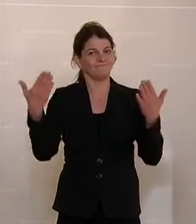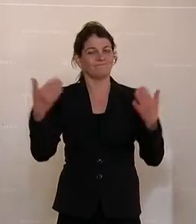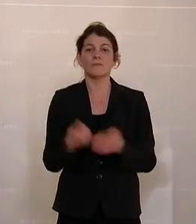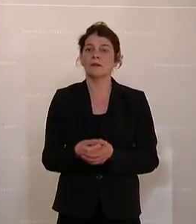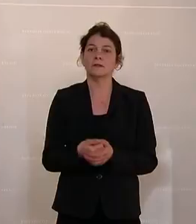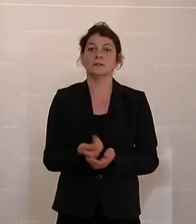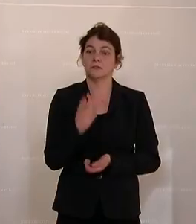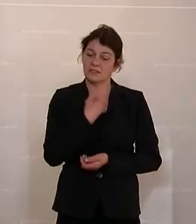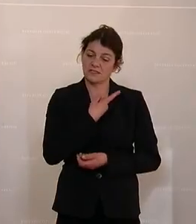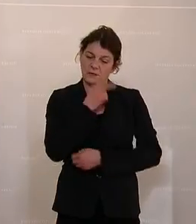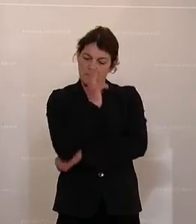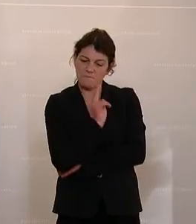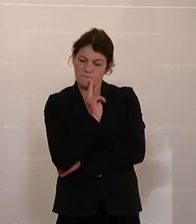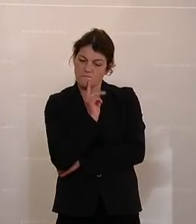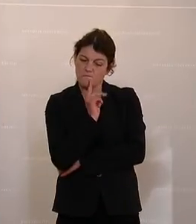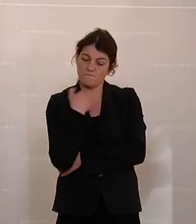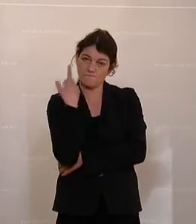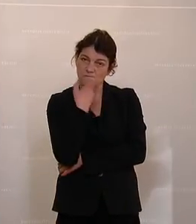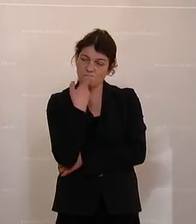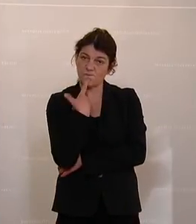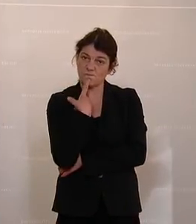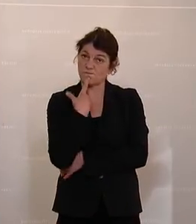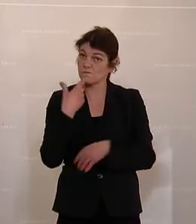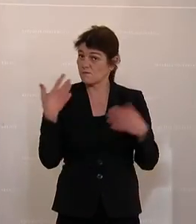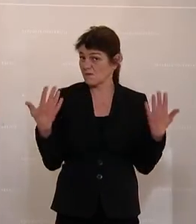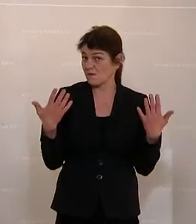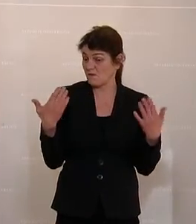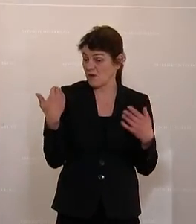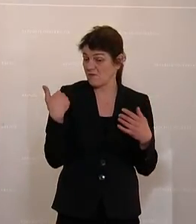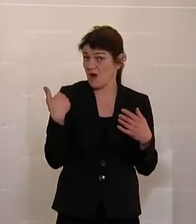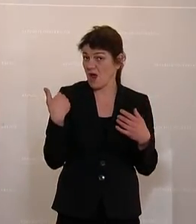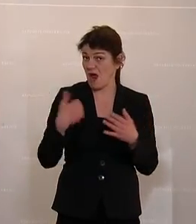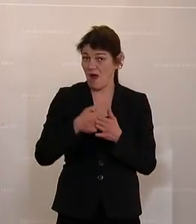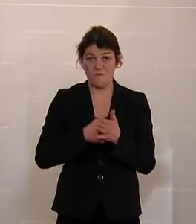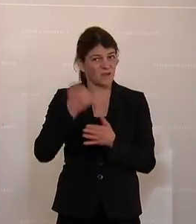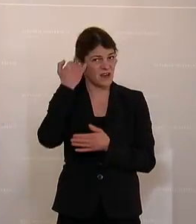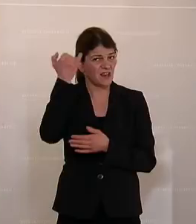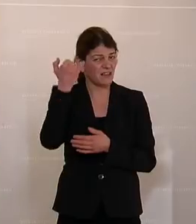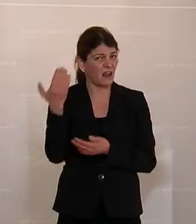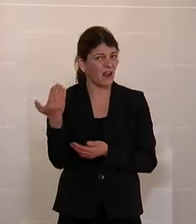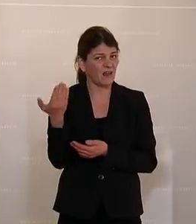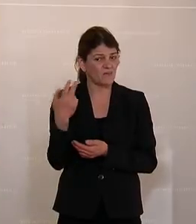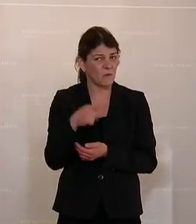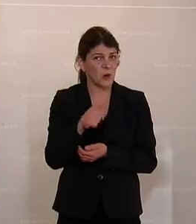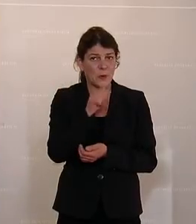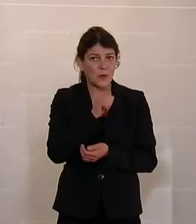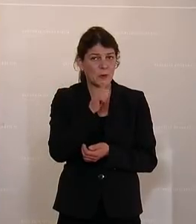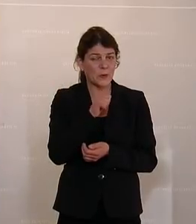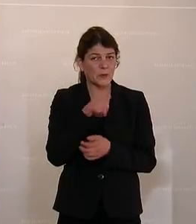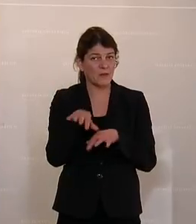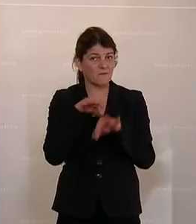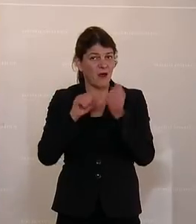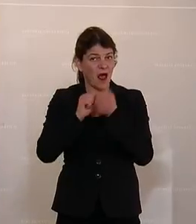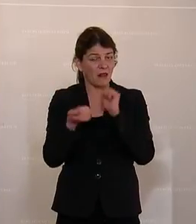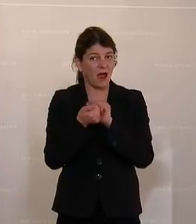gefragt, was ist eigentlich aus der ursprünglichen Idee des grünen Wahlkampfslogans,